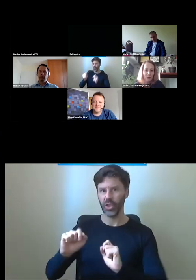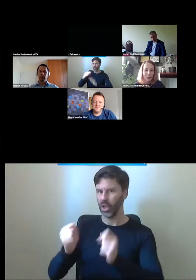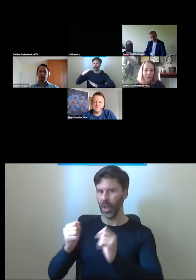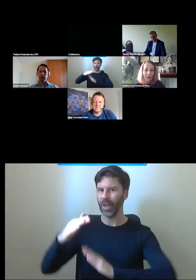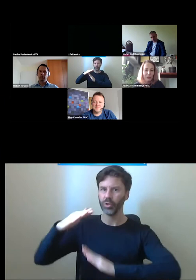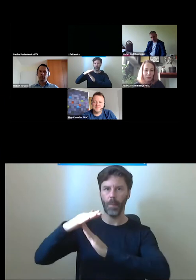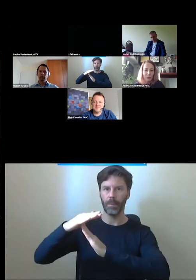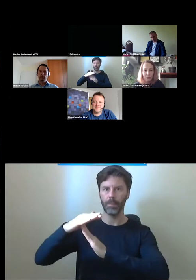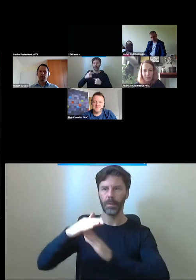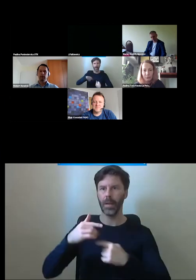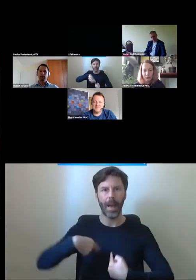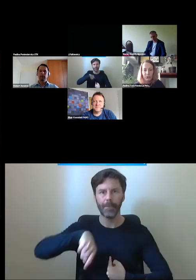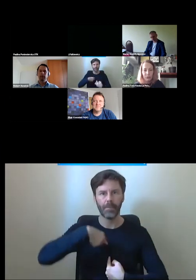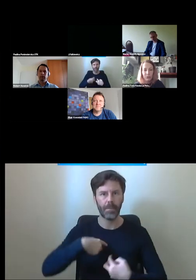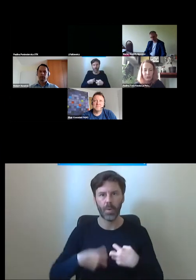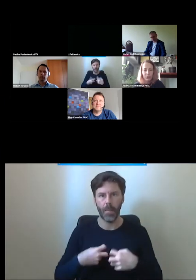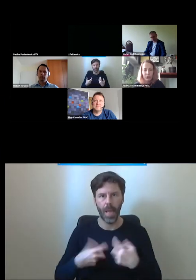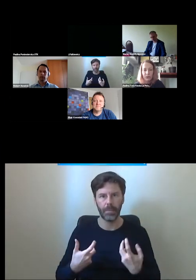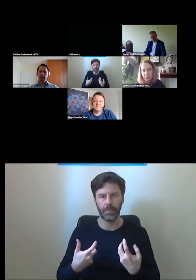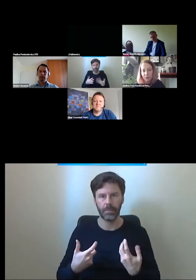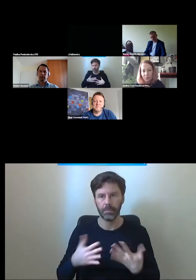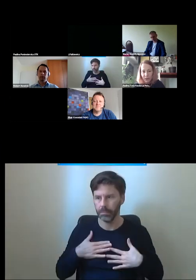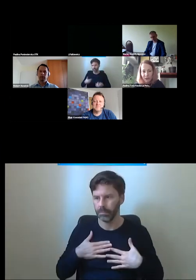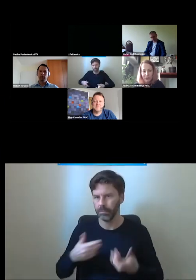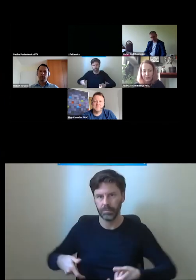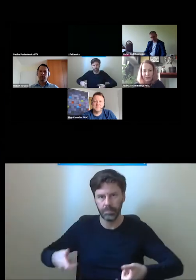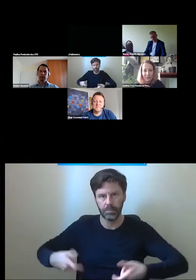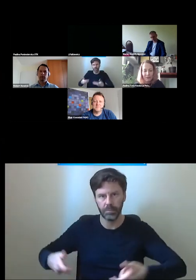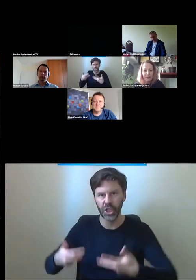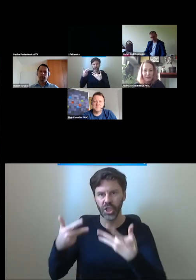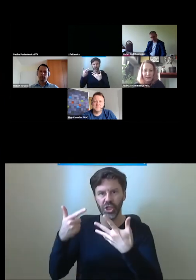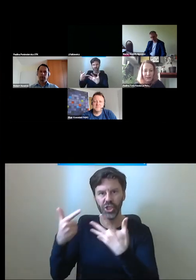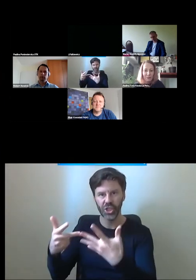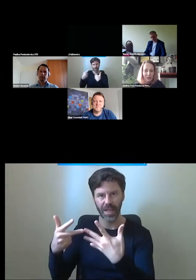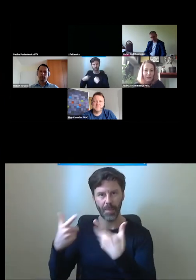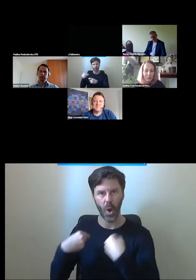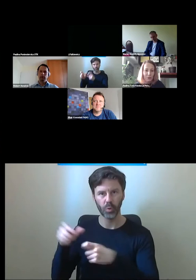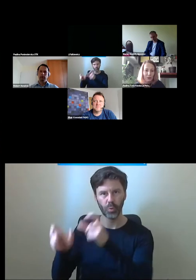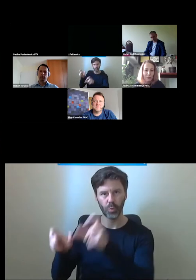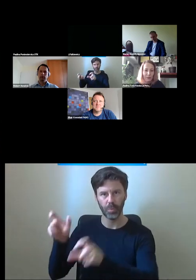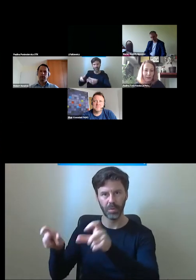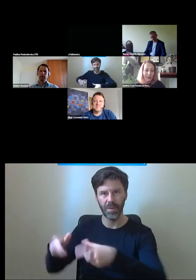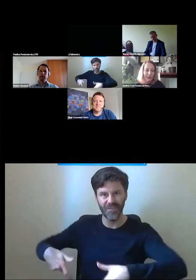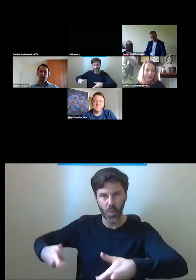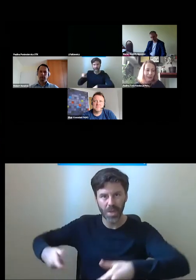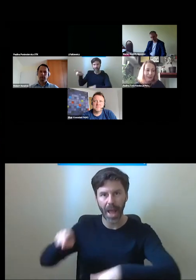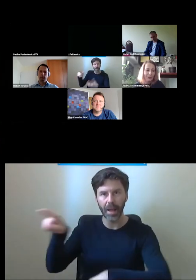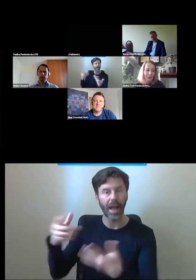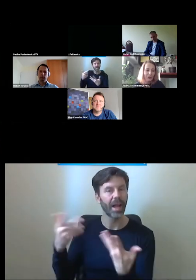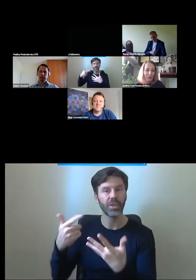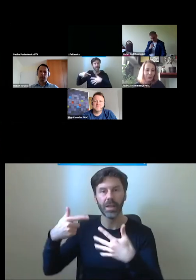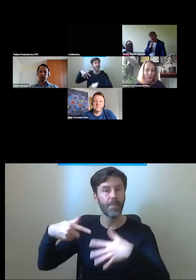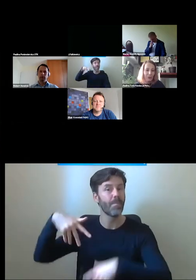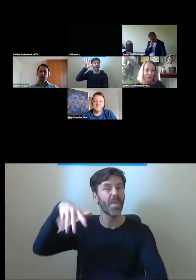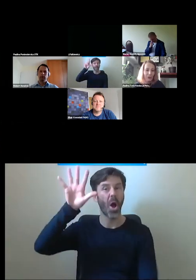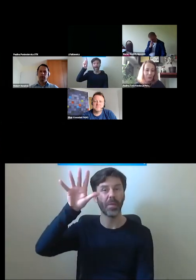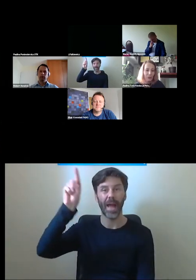mamy problem, bo mamy na przykład siedmiu wózkowiczy na piątym piętrze. Więc strasznie bym chciała, żebyśmy też pamiętali, że